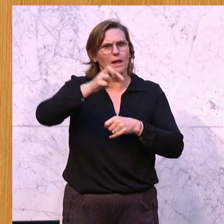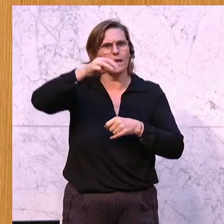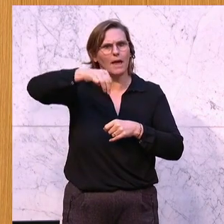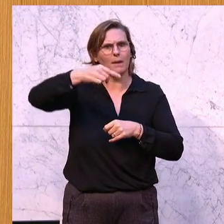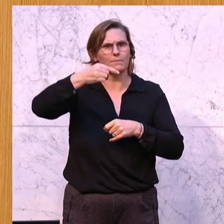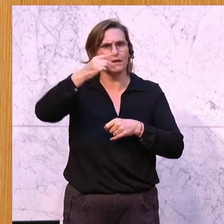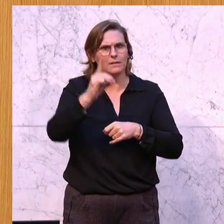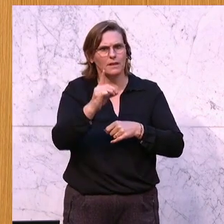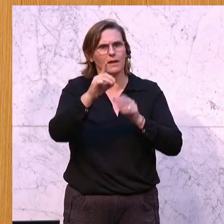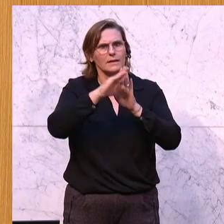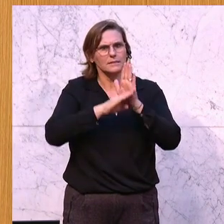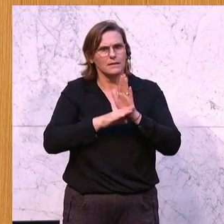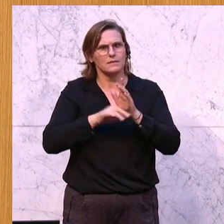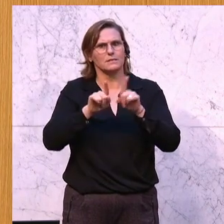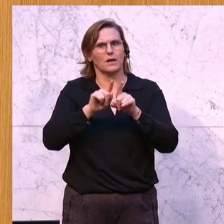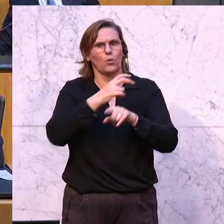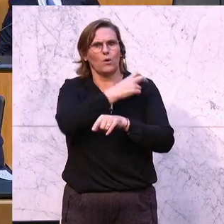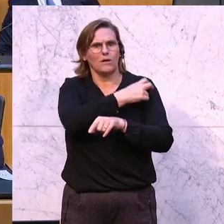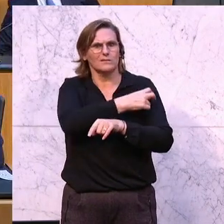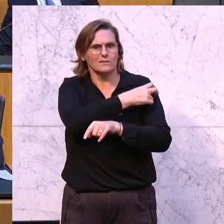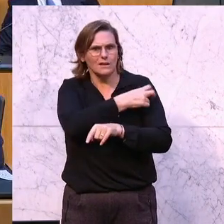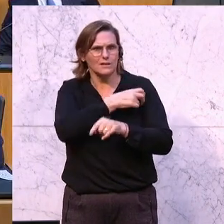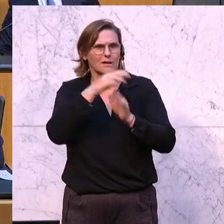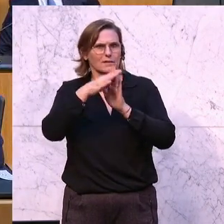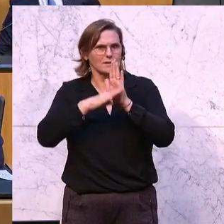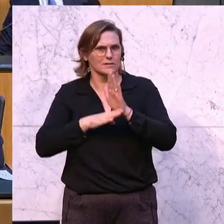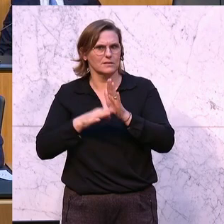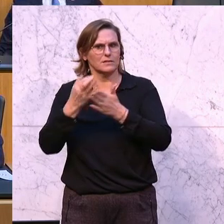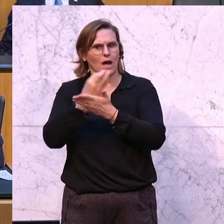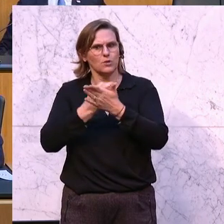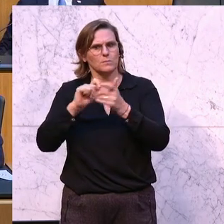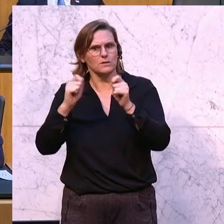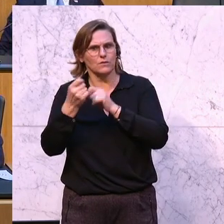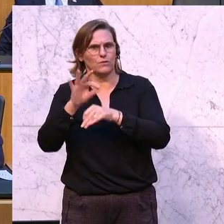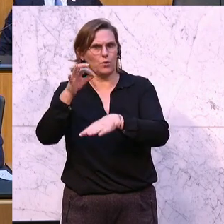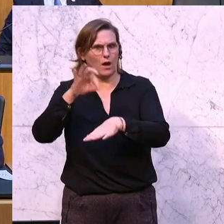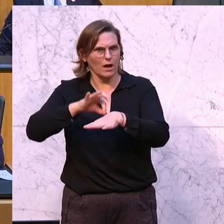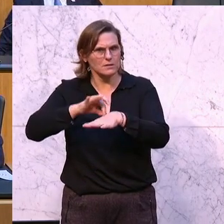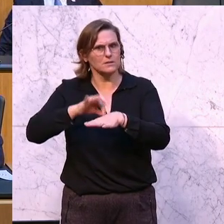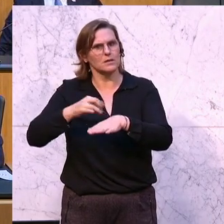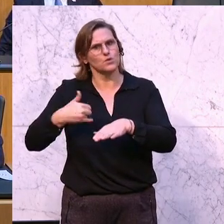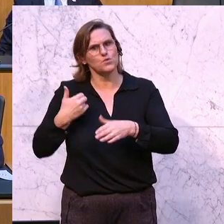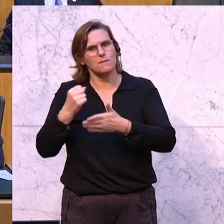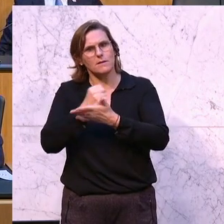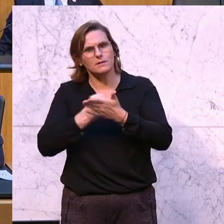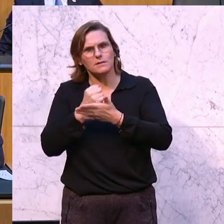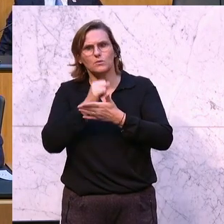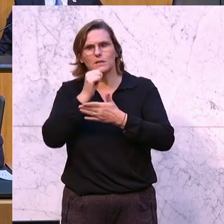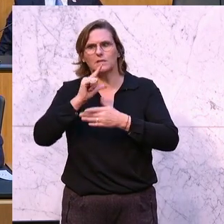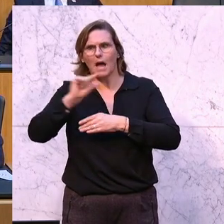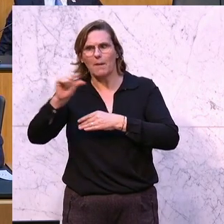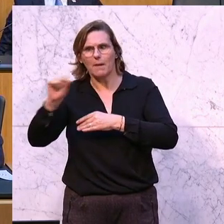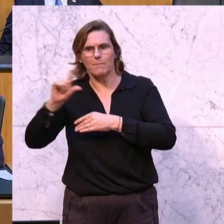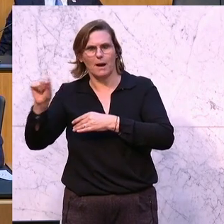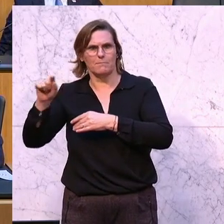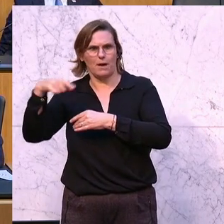-Gesetzes, im Bereich des Sanitätergesetzes, im Bereich der Ausbildungsreform für die Ärzte, dass uns die Jungmediziner nicht alle ins Ausland davonrennen, sondern in